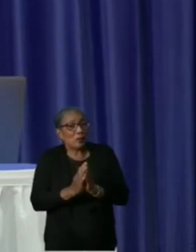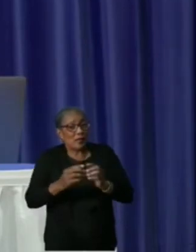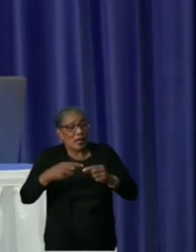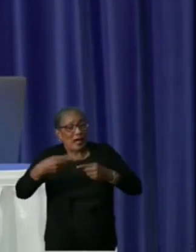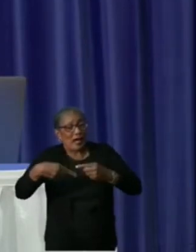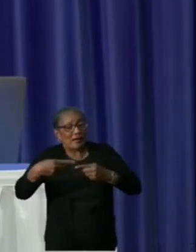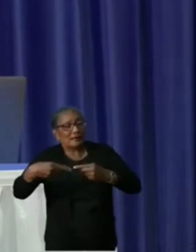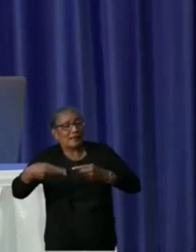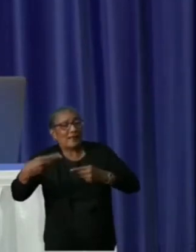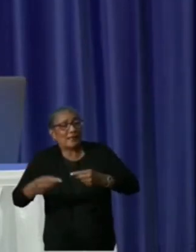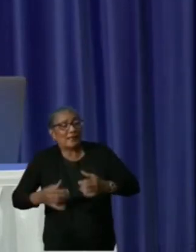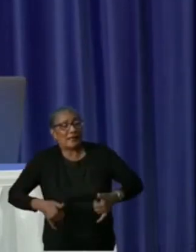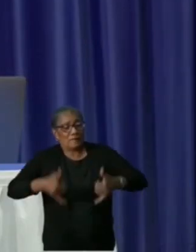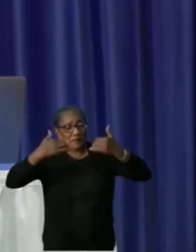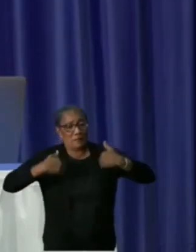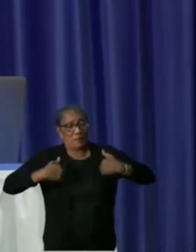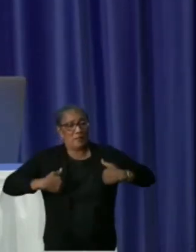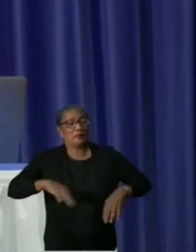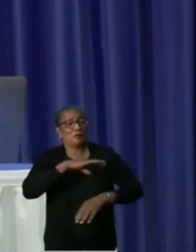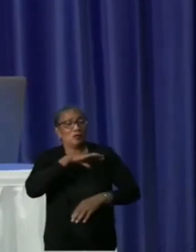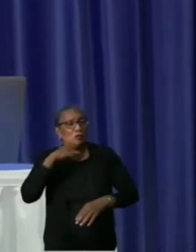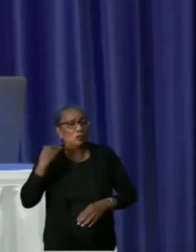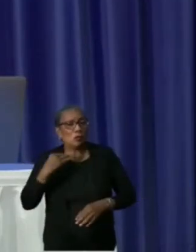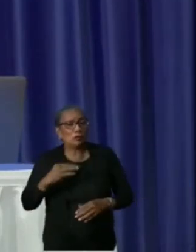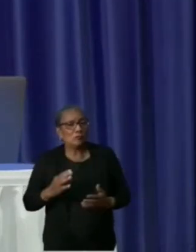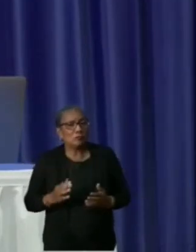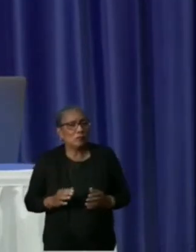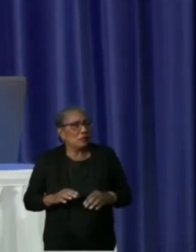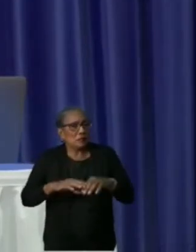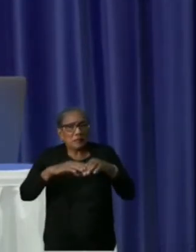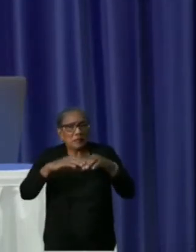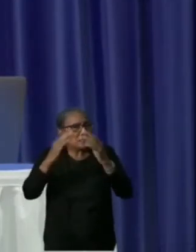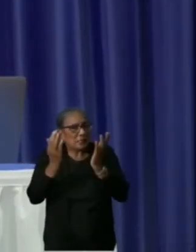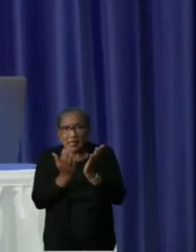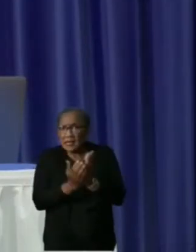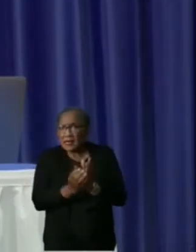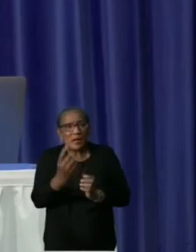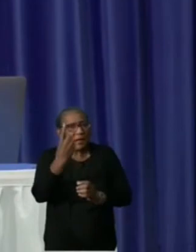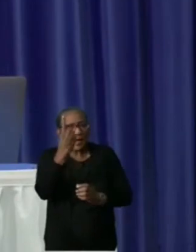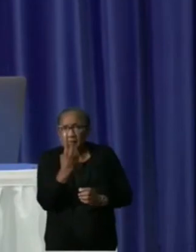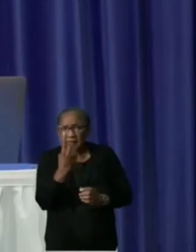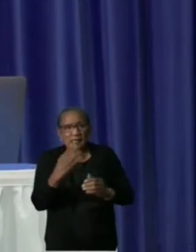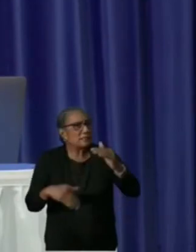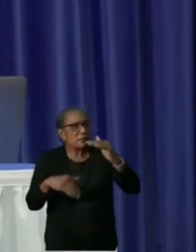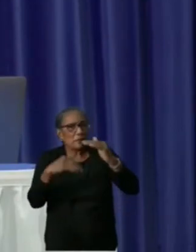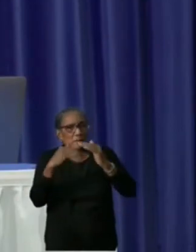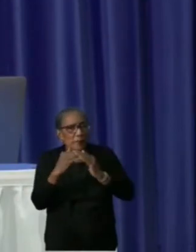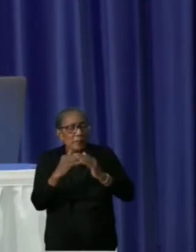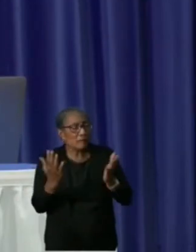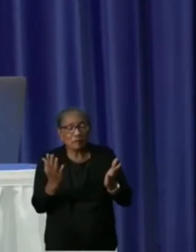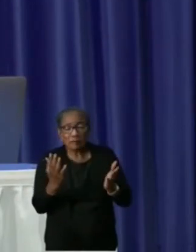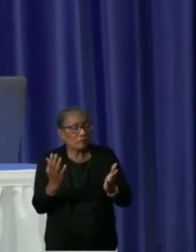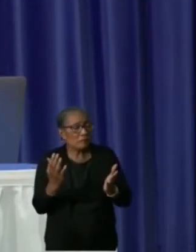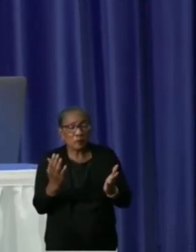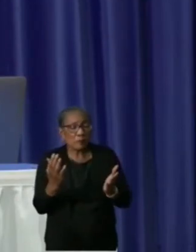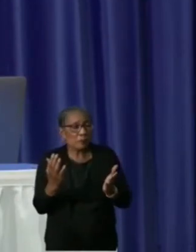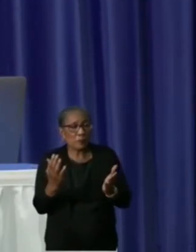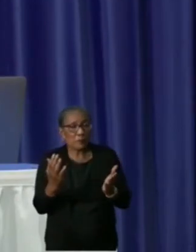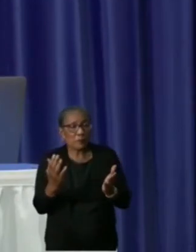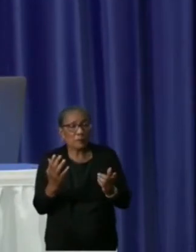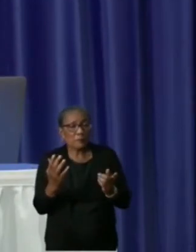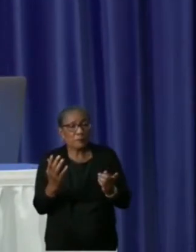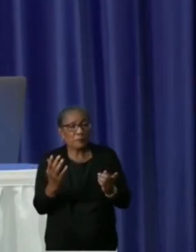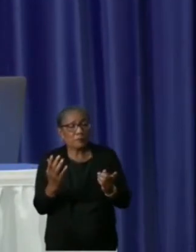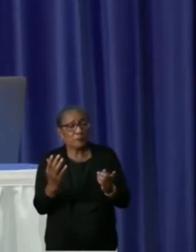Dit zei internist-infectioloog Lieke Watsje gistermiddag tijdens de persconferentie van het COVID-outbreak